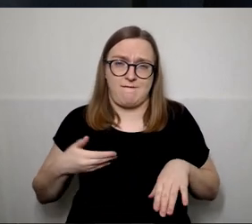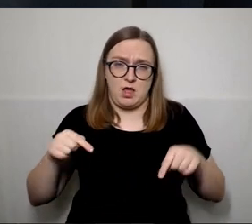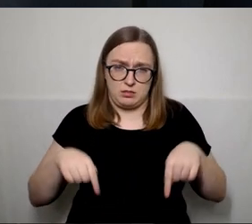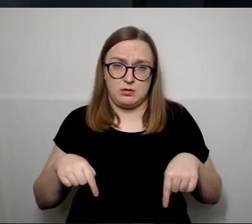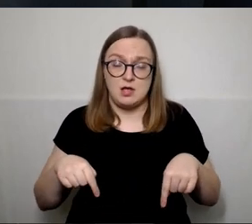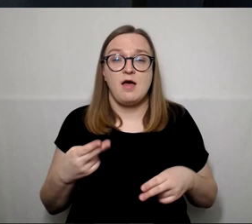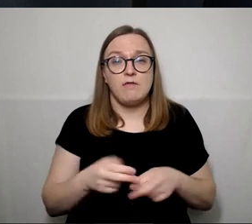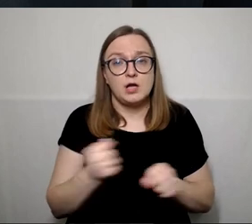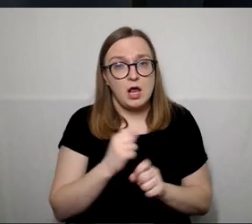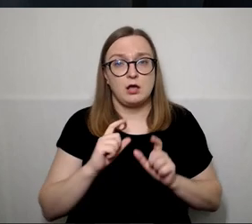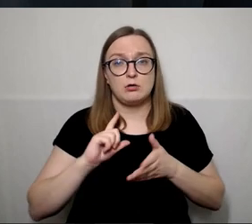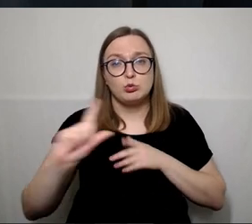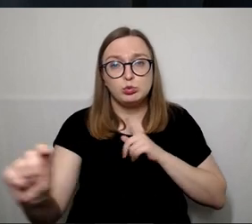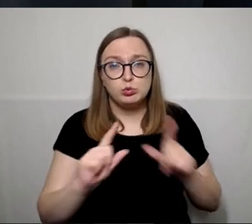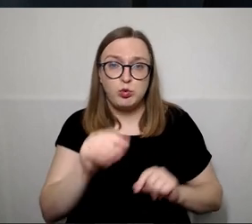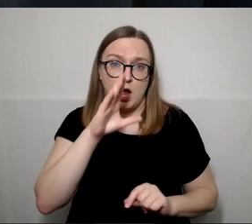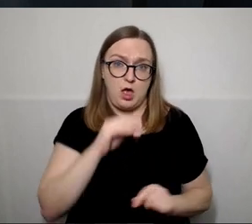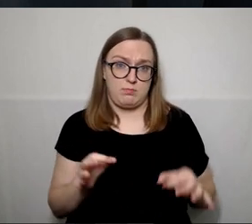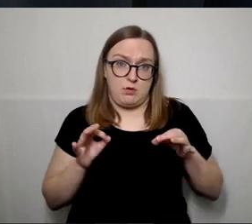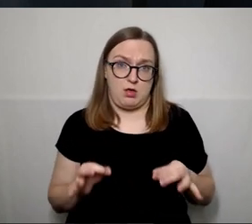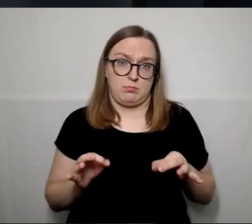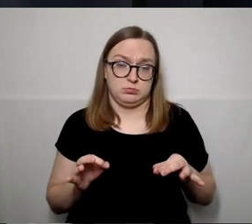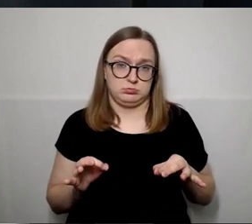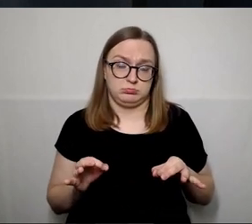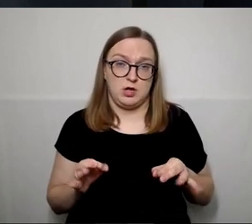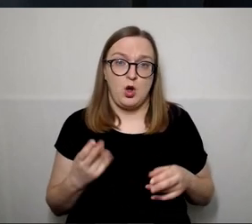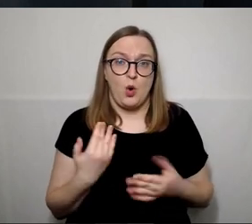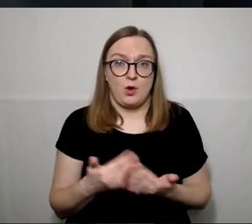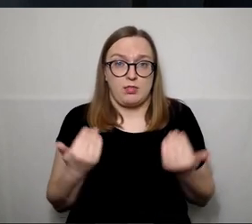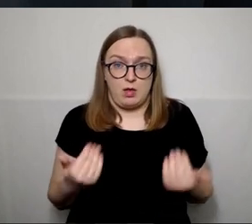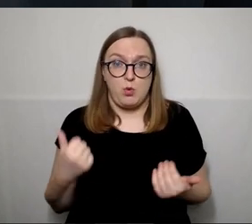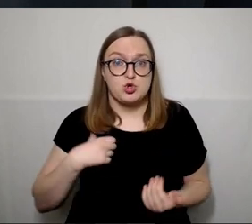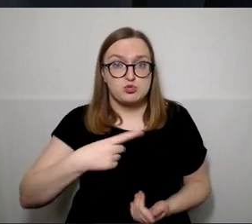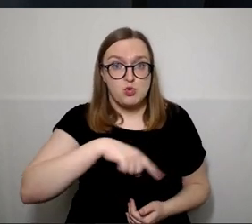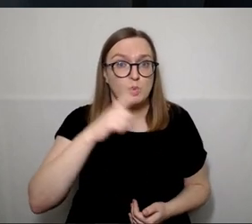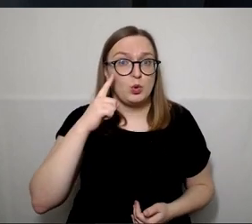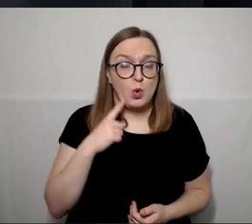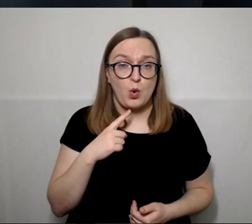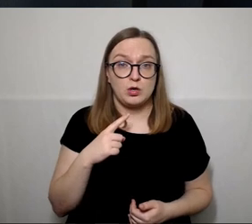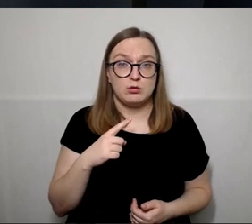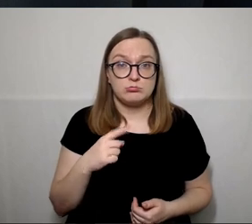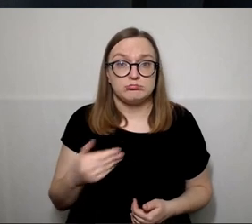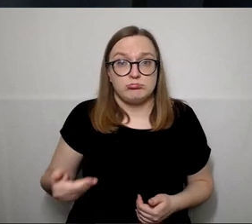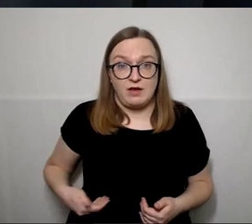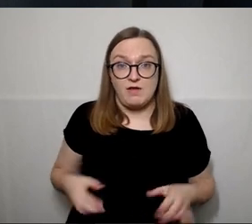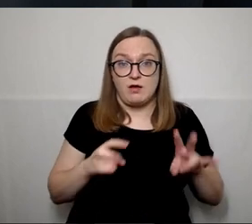susisiekimas, kadangi šiais laikais tai yra gyventojai, nori gyventi ten, kur šiandien jie gyvena.